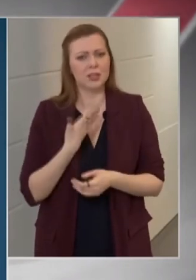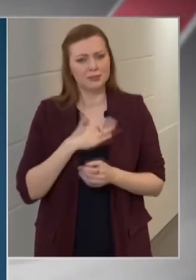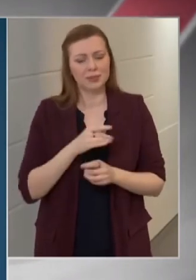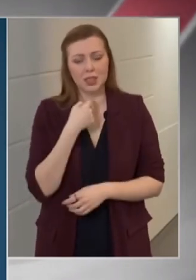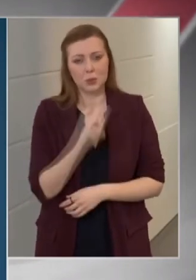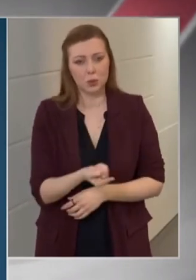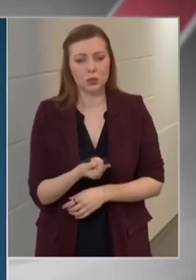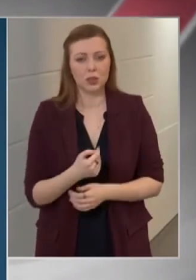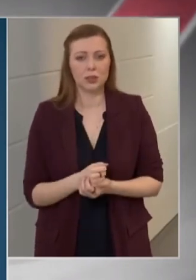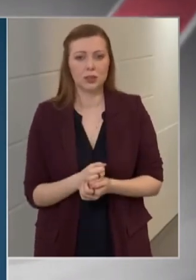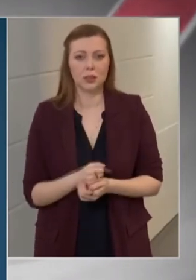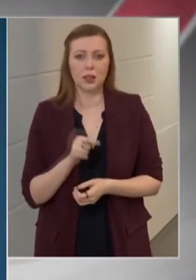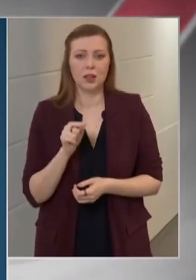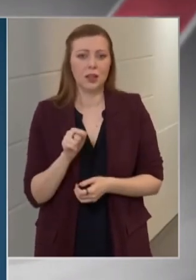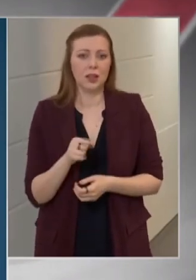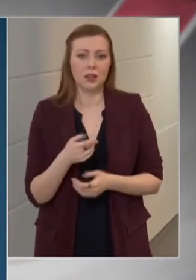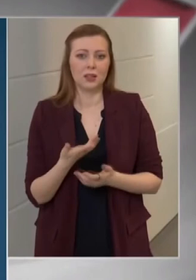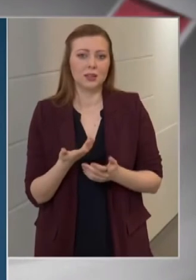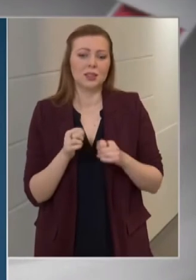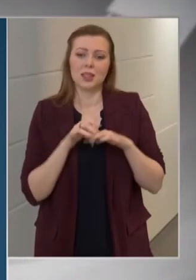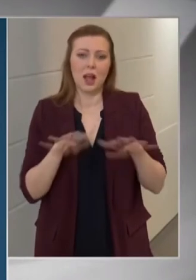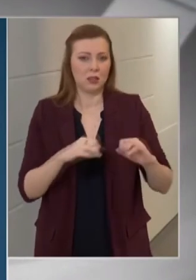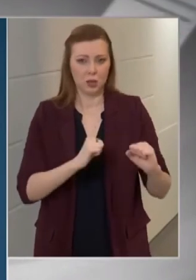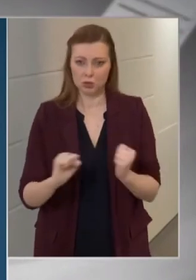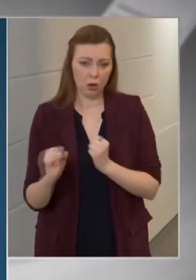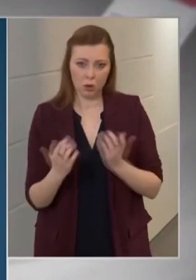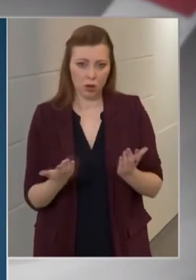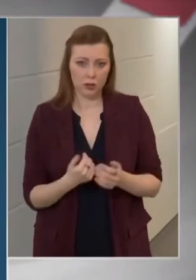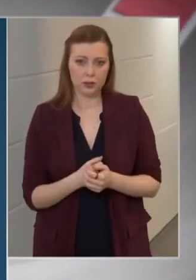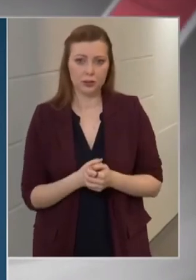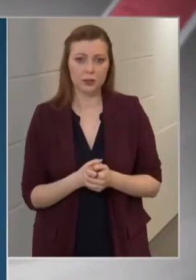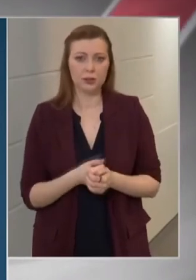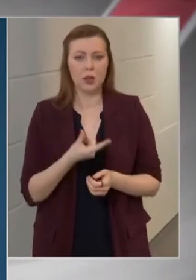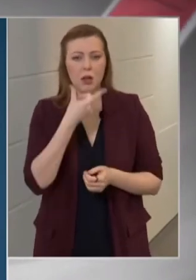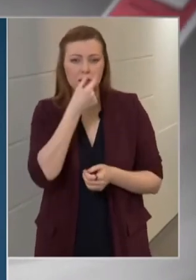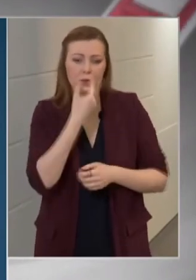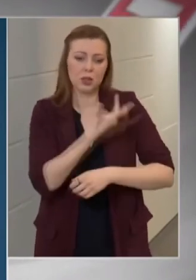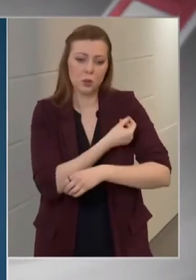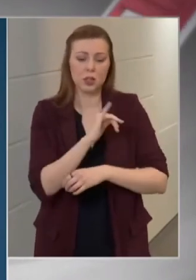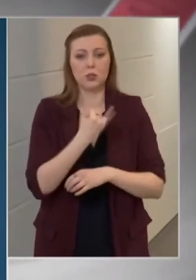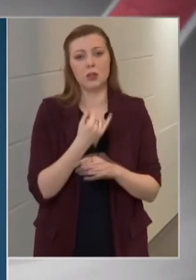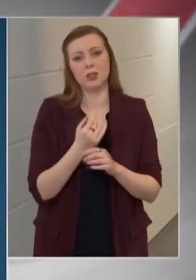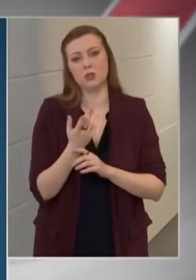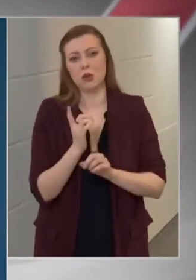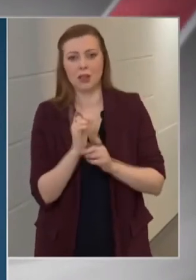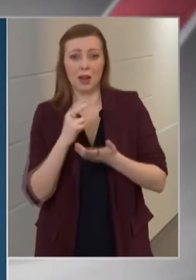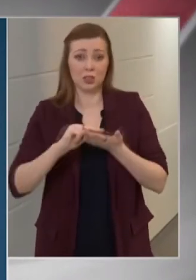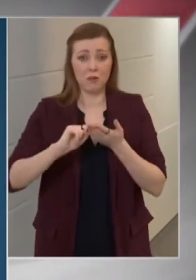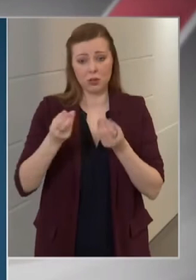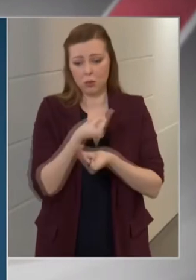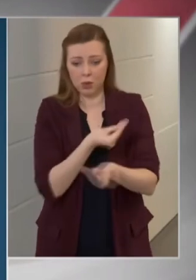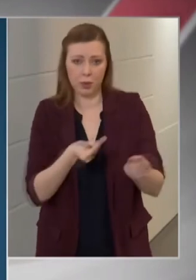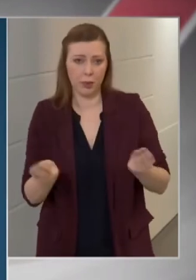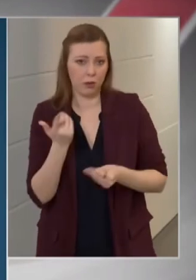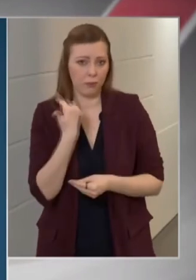mondani, hogy ez az általános gyakorlat, az influenzaoltásokat és a járási hivatalok osztották szét.